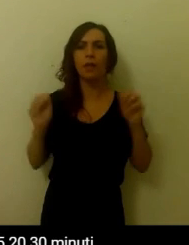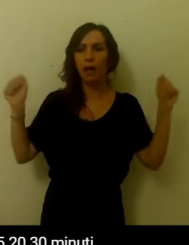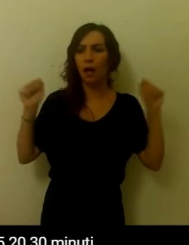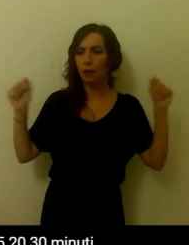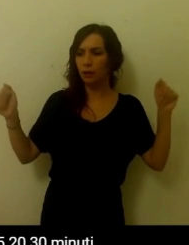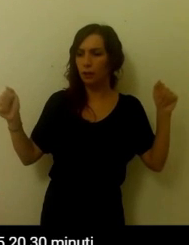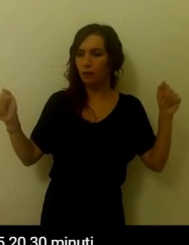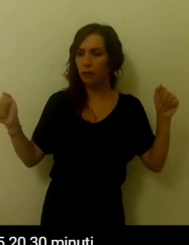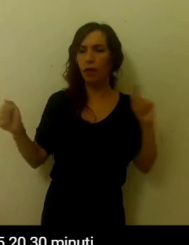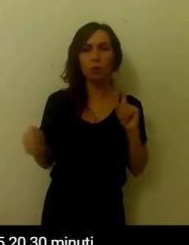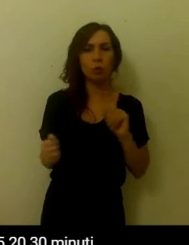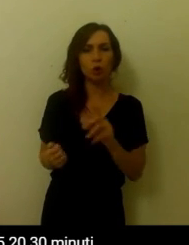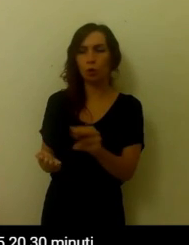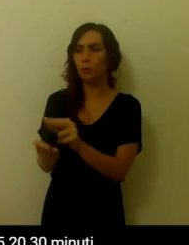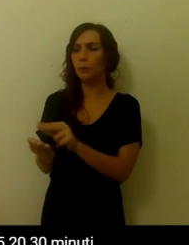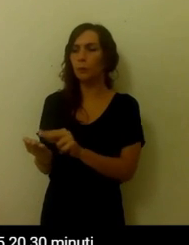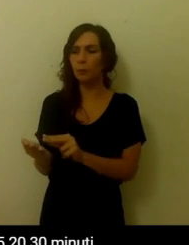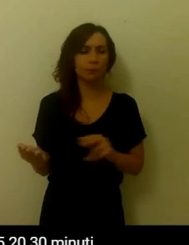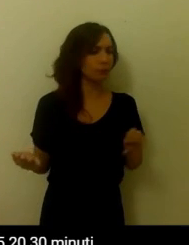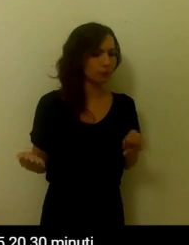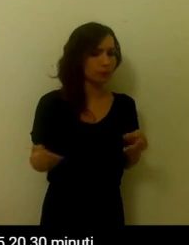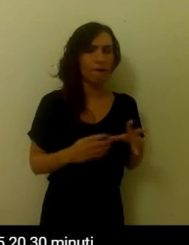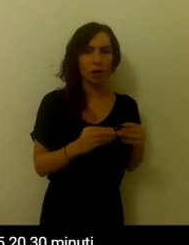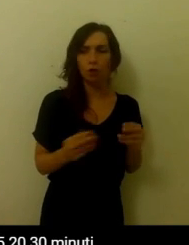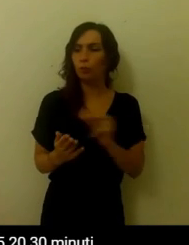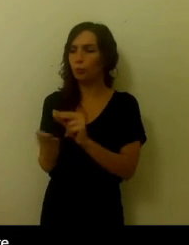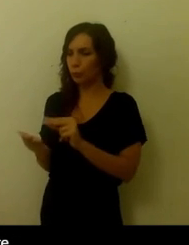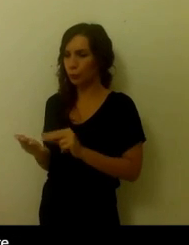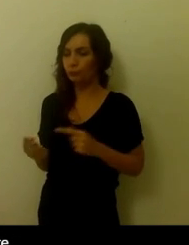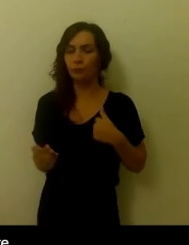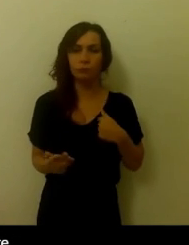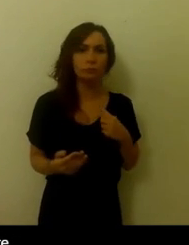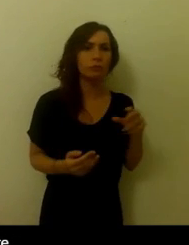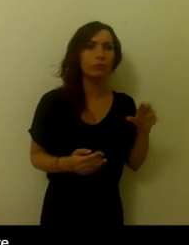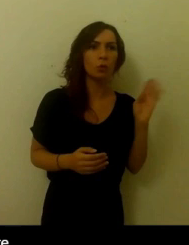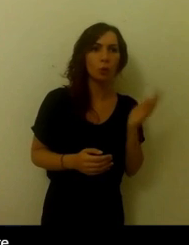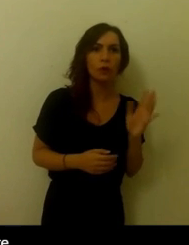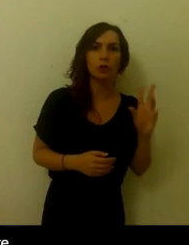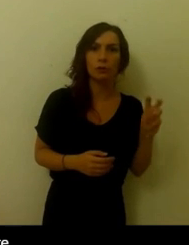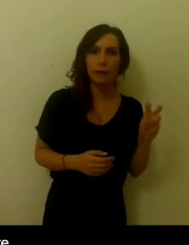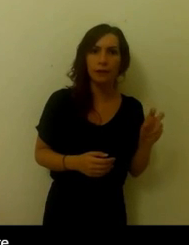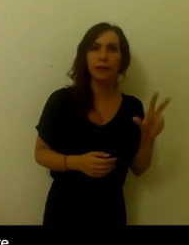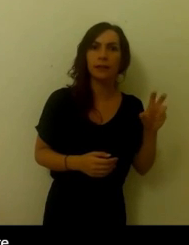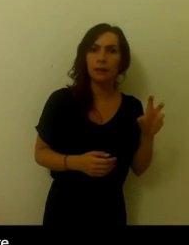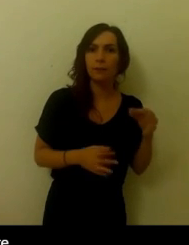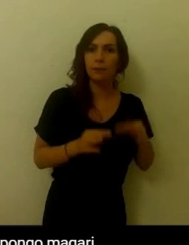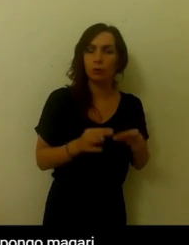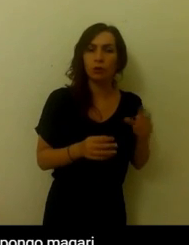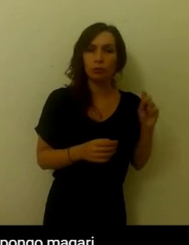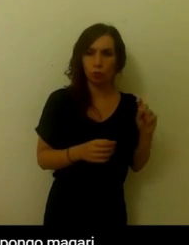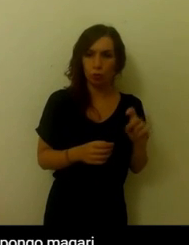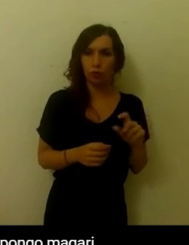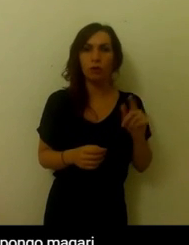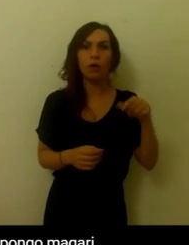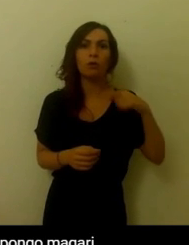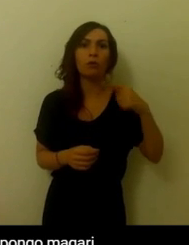dell'attività quotidiana. Perché se io cammino i miei 10, 15, 20, 30 minuti al giorno poi la sera vado a ballare